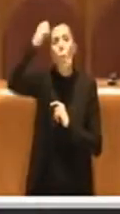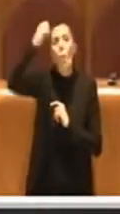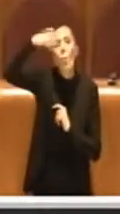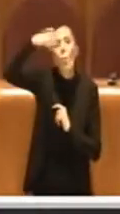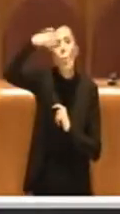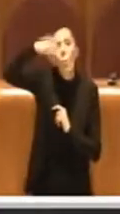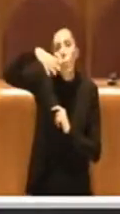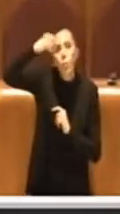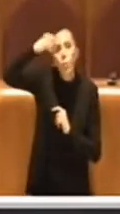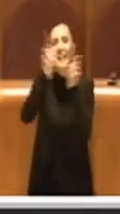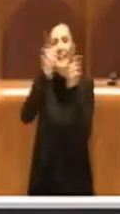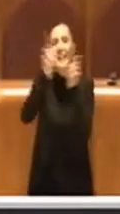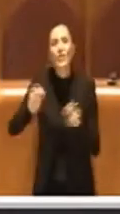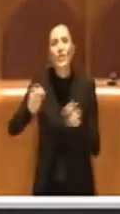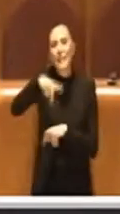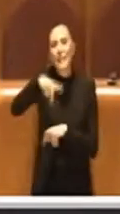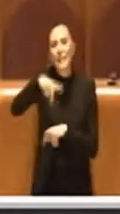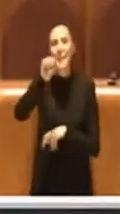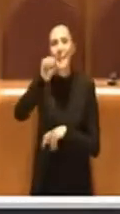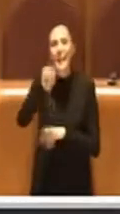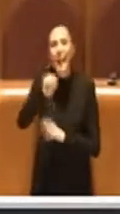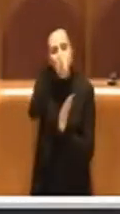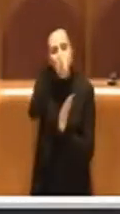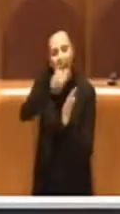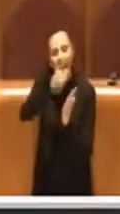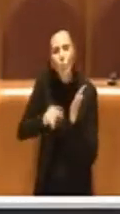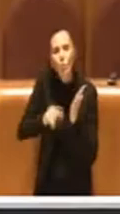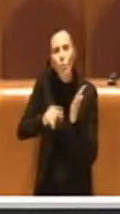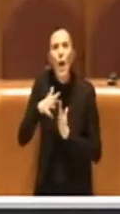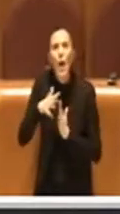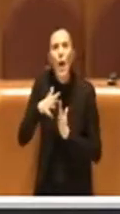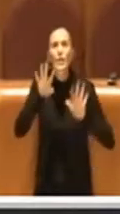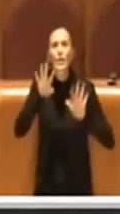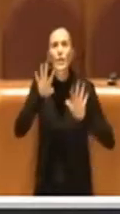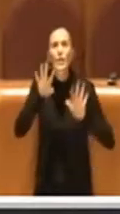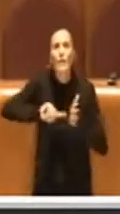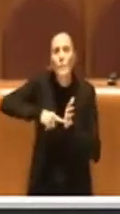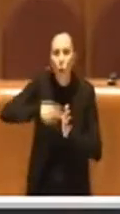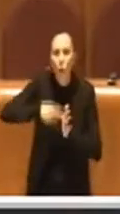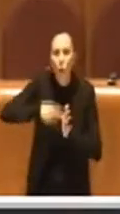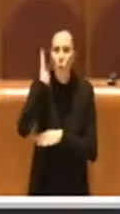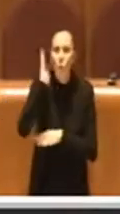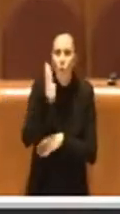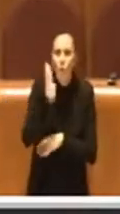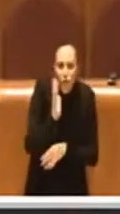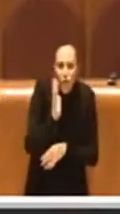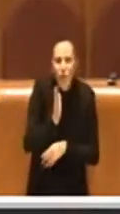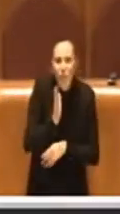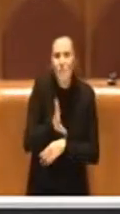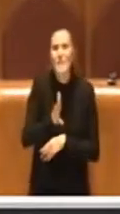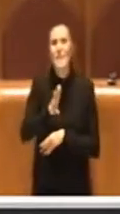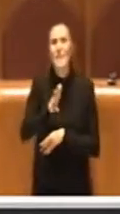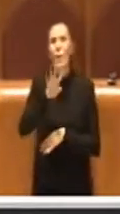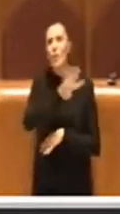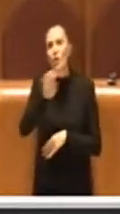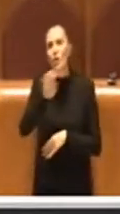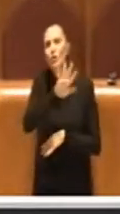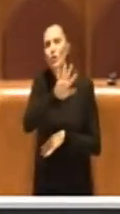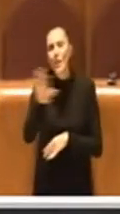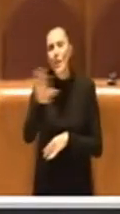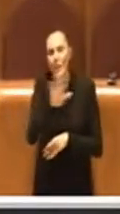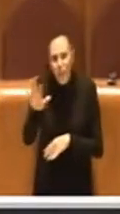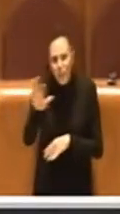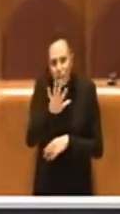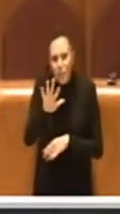.P.A. Quasi 9 milioni di fatture sono, nello specifico, in delibera, 15.455 fatture non pagate per l'utenza